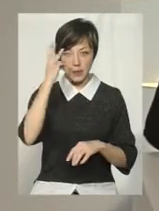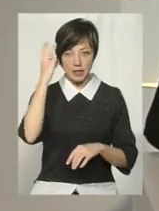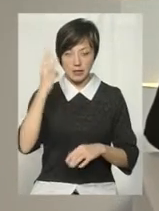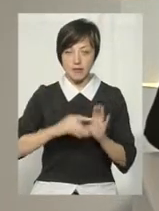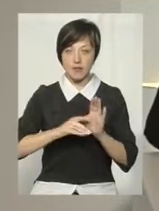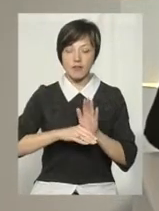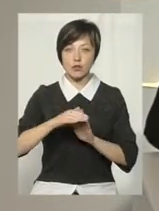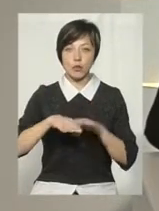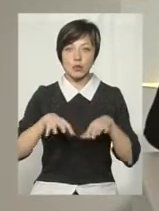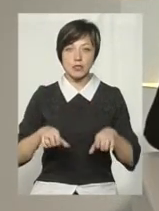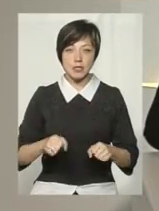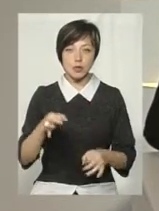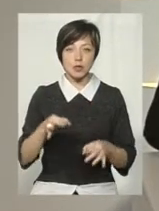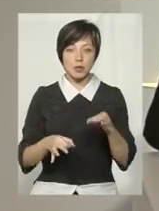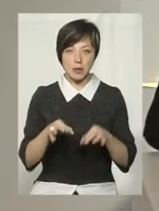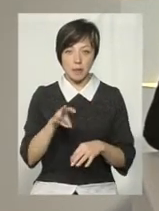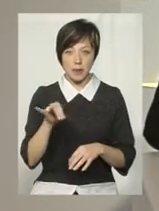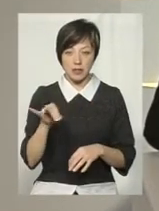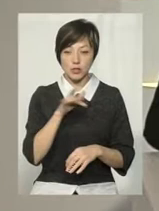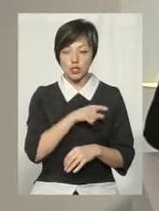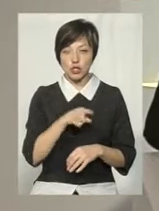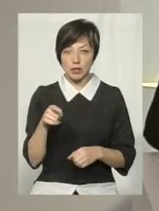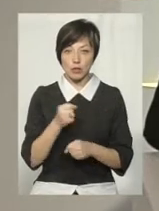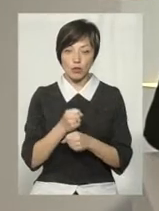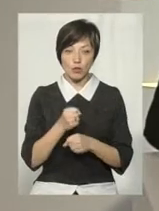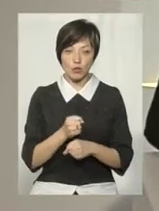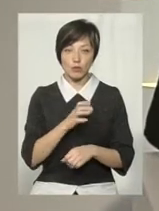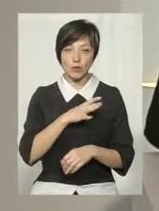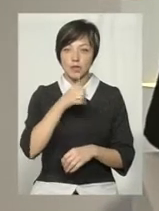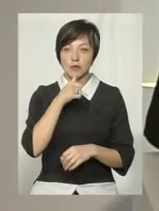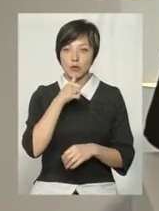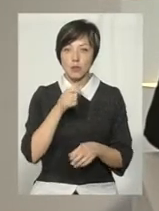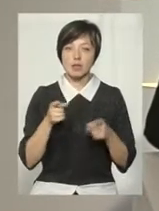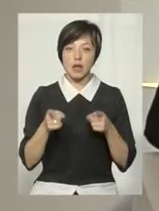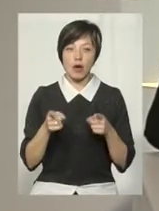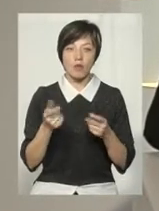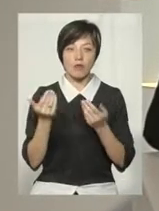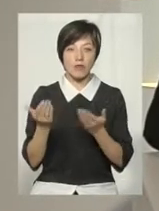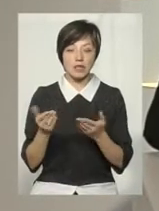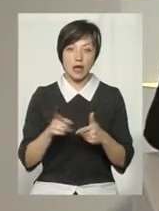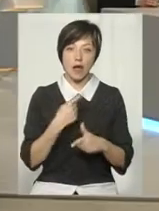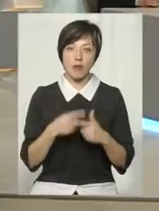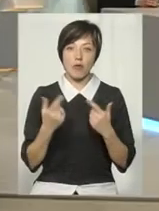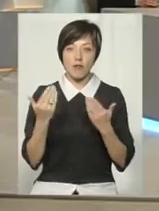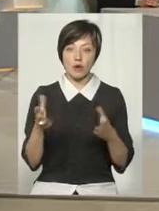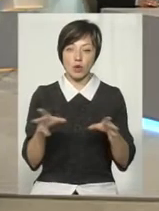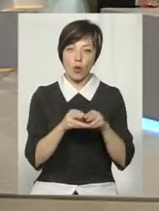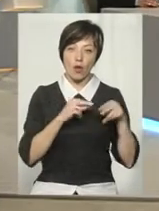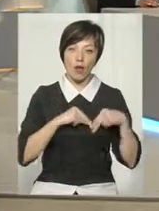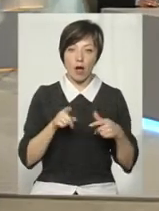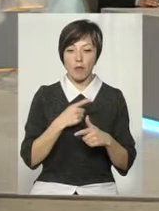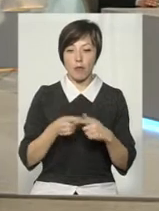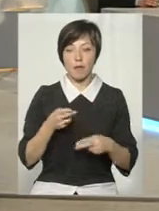високопосадовцями і суддями. За час цієї роботи були спроби залякування вас або ваших колег, або ж